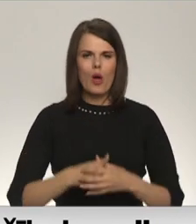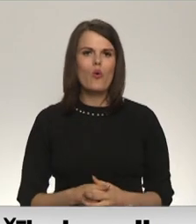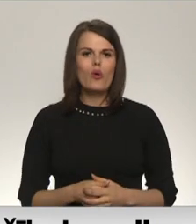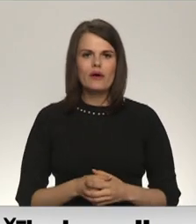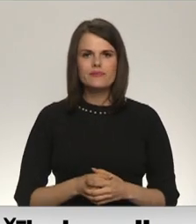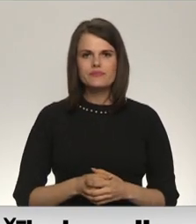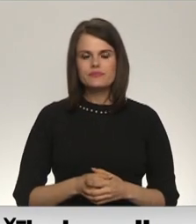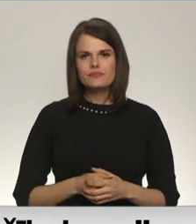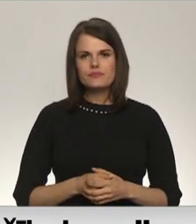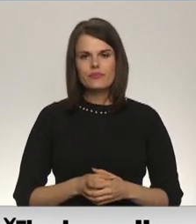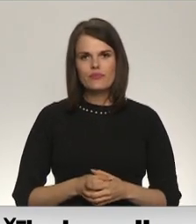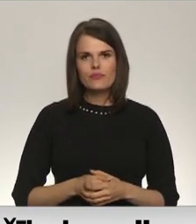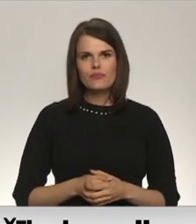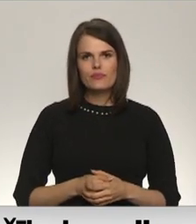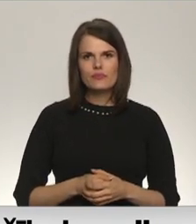Jā,